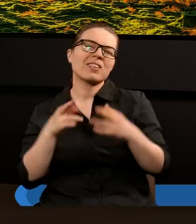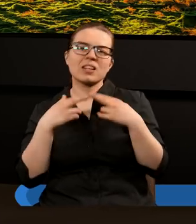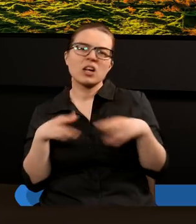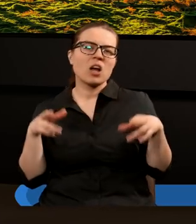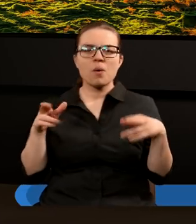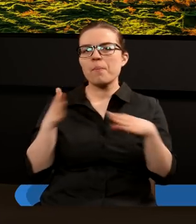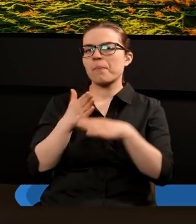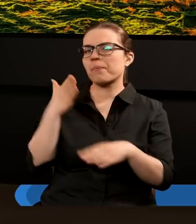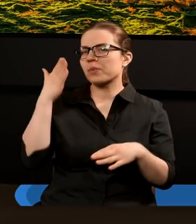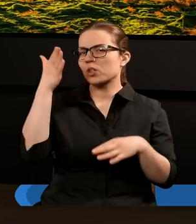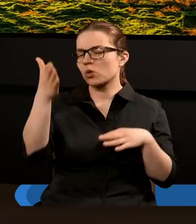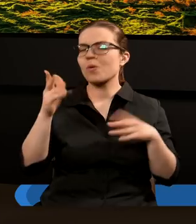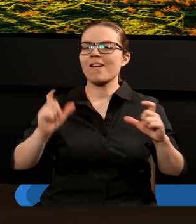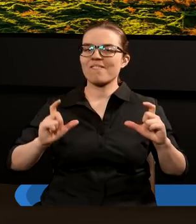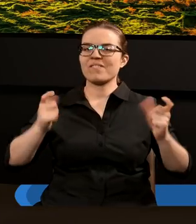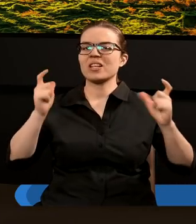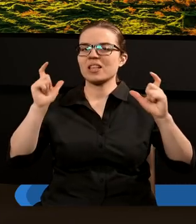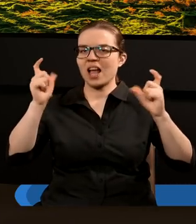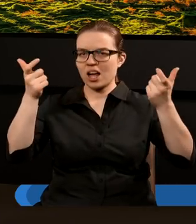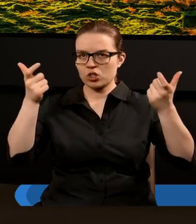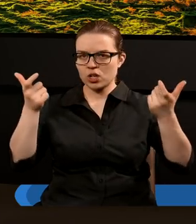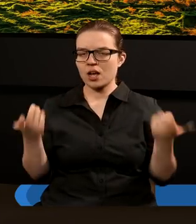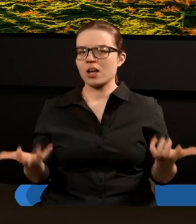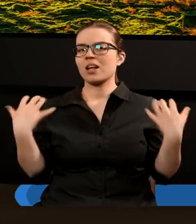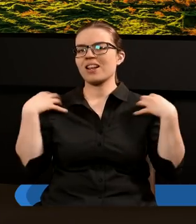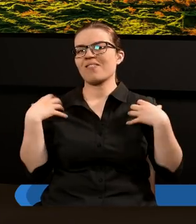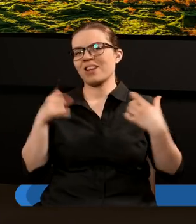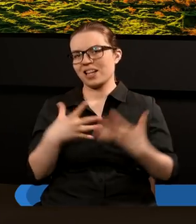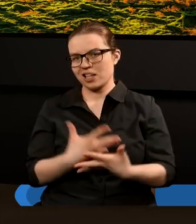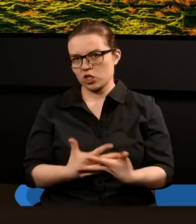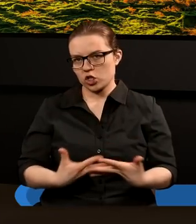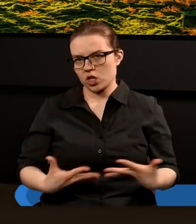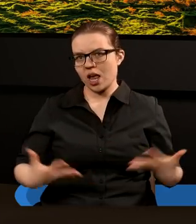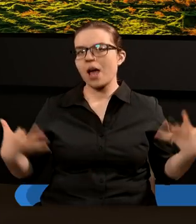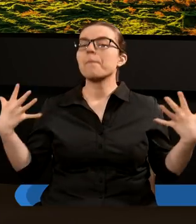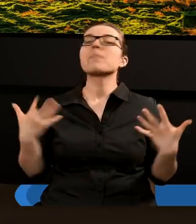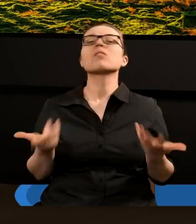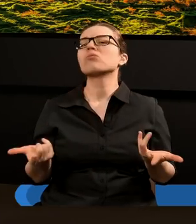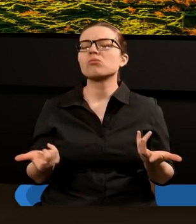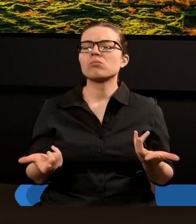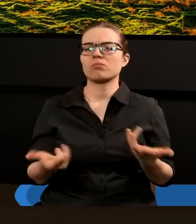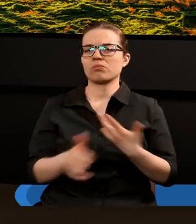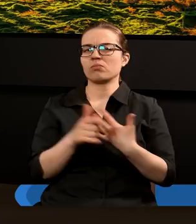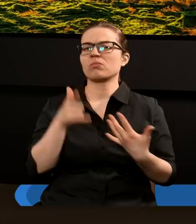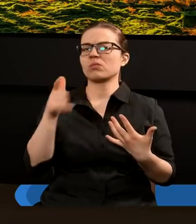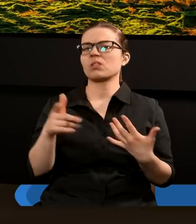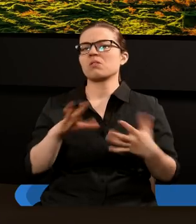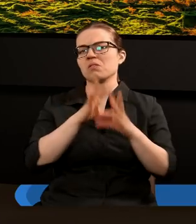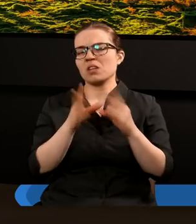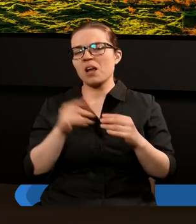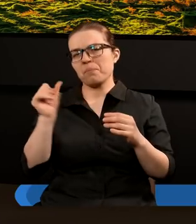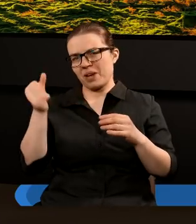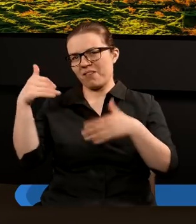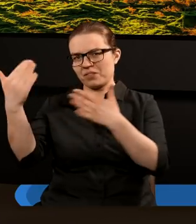przyszłe wydarzenia. Zwierzę z ziemi sprawiało, że wszyscy oddawali pokłon pierwszemu